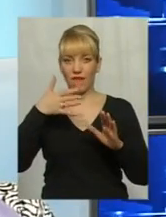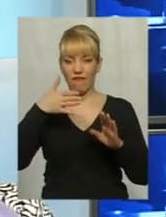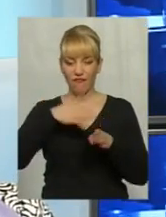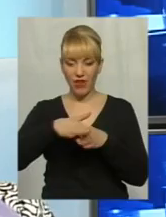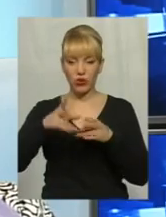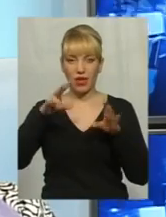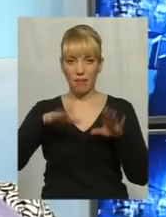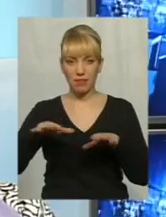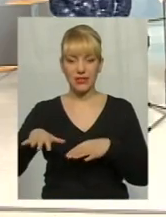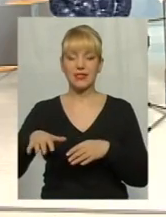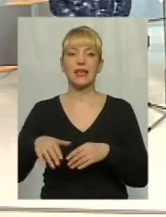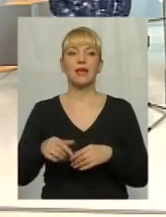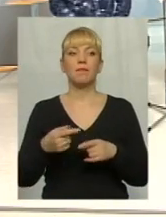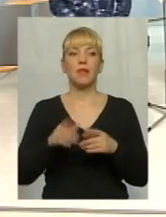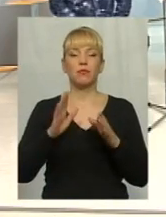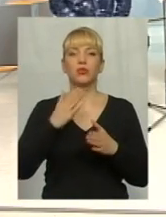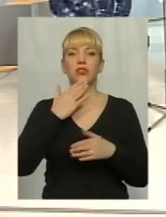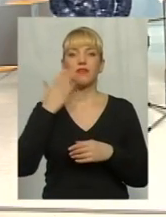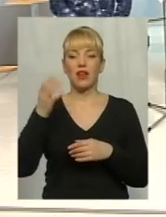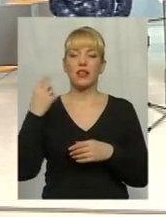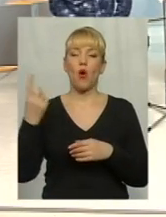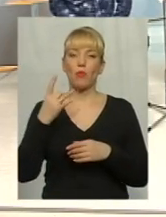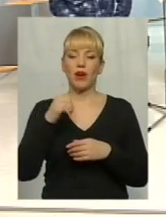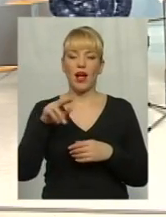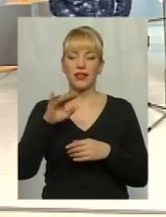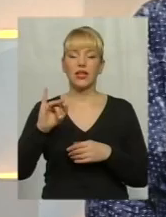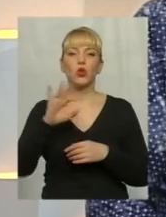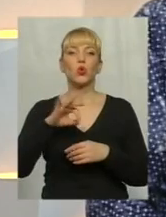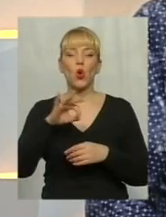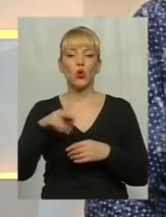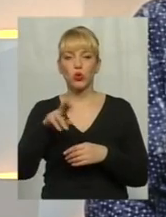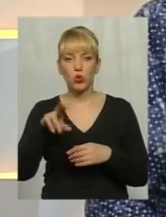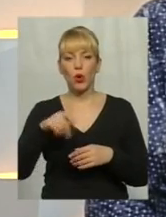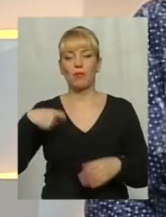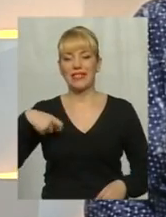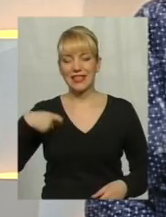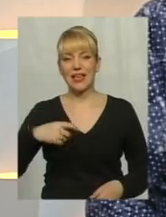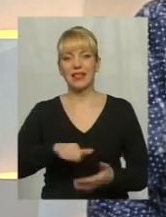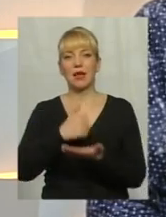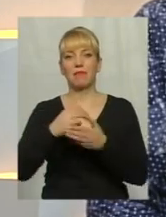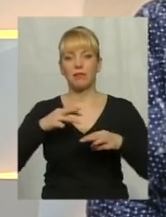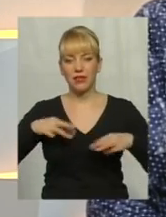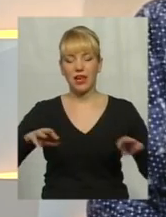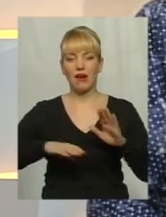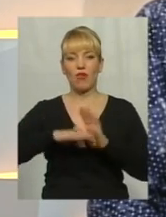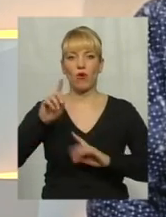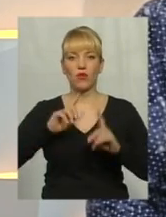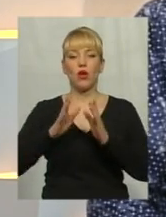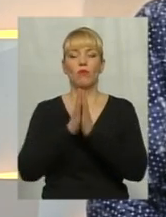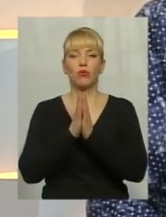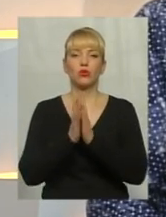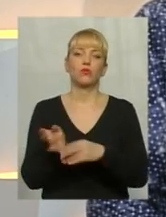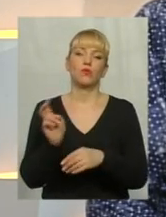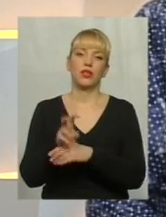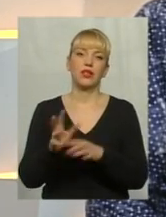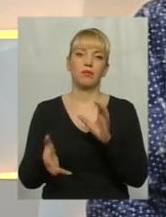виконують, а і звернення буде обласної ради. Далі до президента, до прем'єра, до Верховної ради і так далі. Просимо прийти, підтримати. Я думаю,